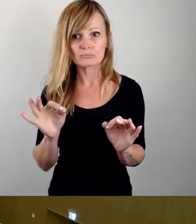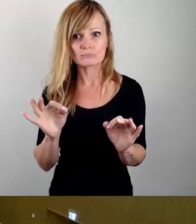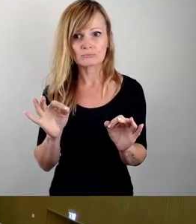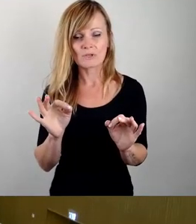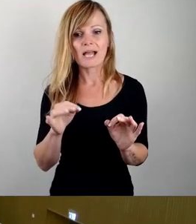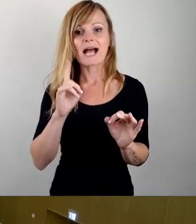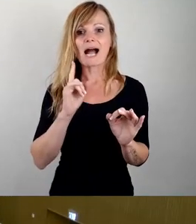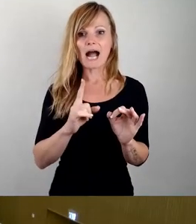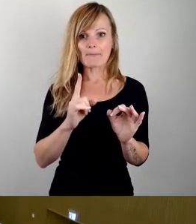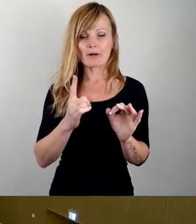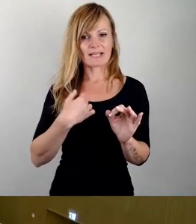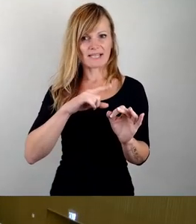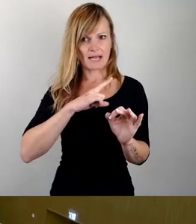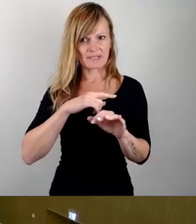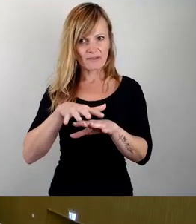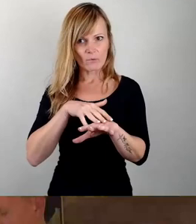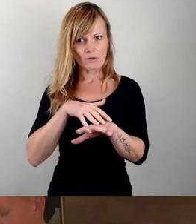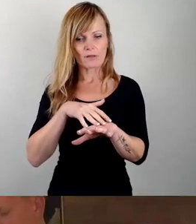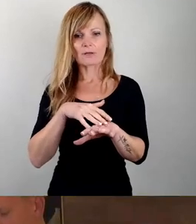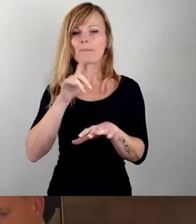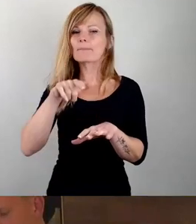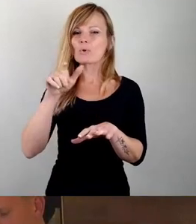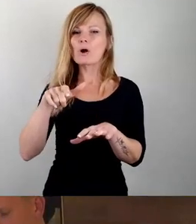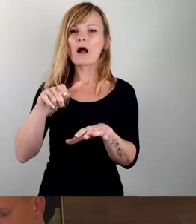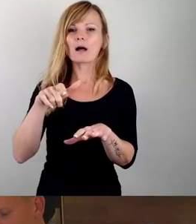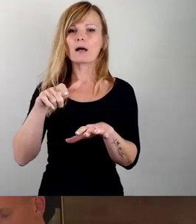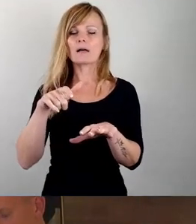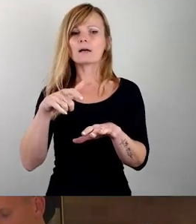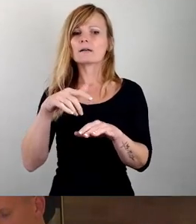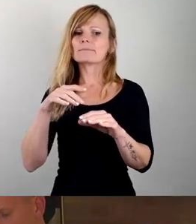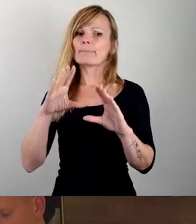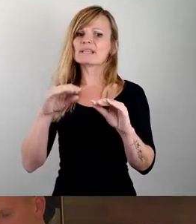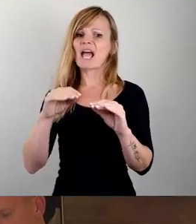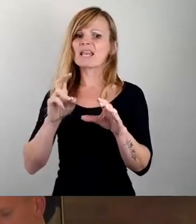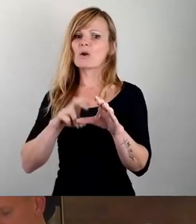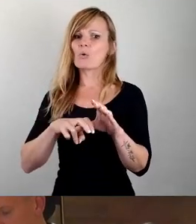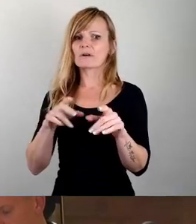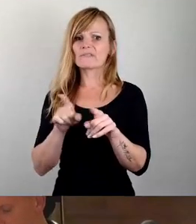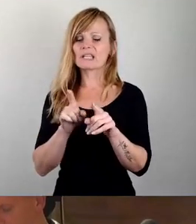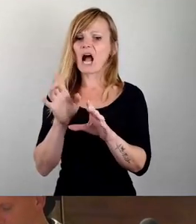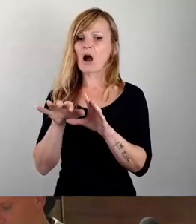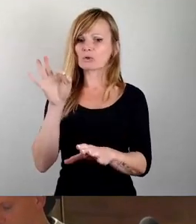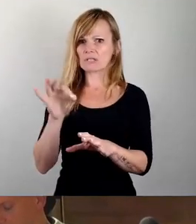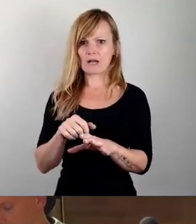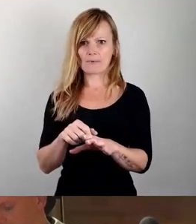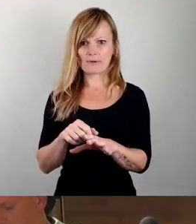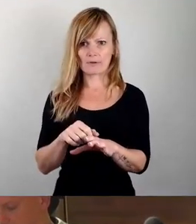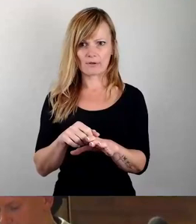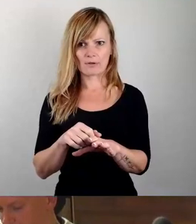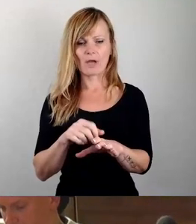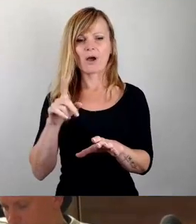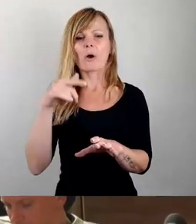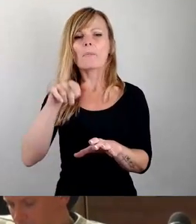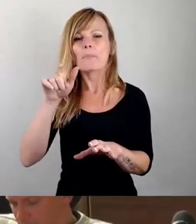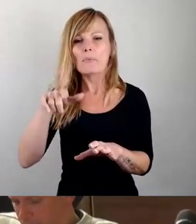Allerdings habe ich so den Eindruck, dass bei Ihnen die Bürgerbeteiligung eine Ausnahme hat. Und die Ausnahme ist die, die Bürgerbeteiligung ist dann blöd, wenn der Bürger